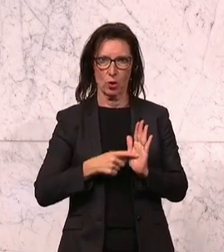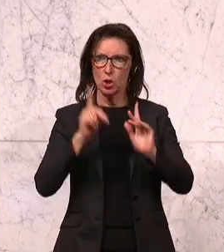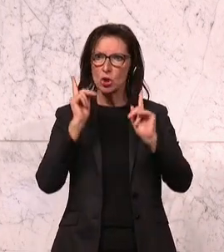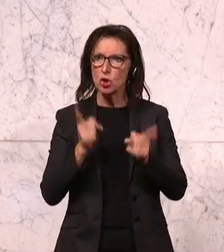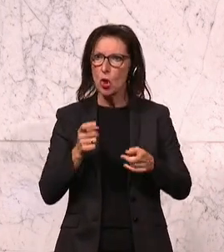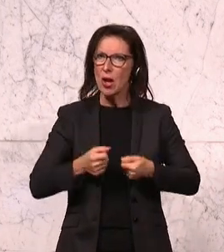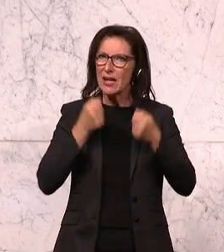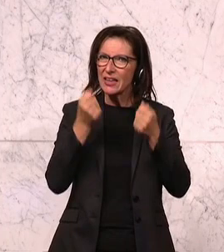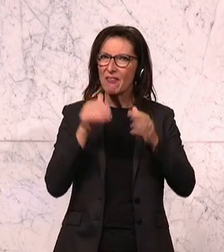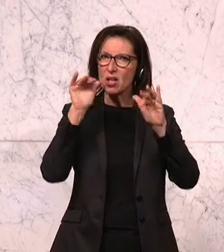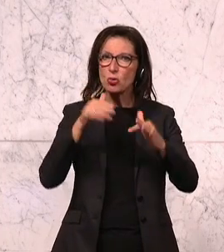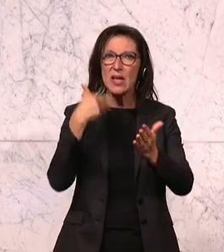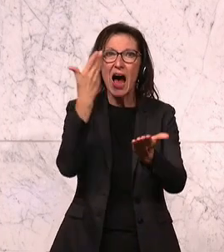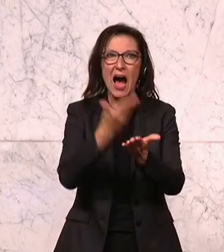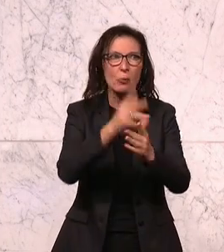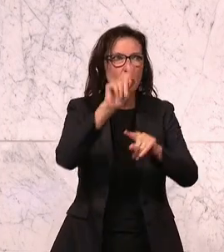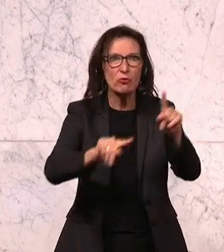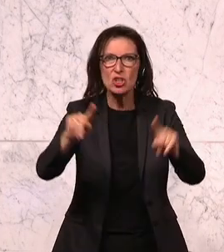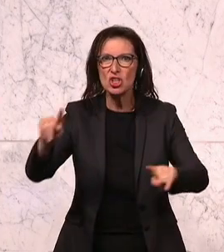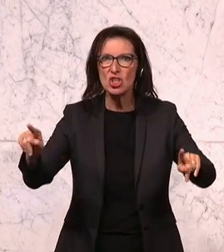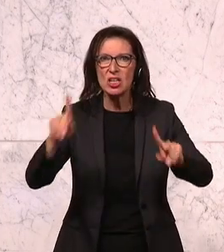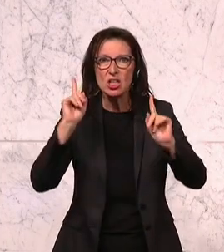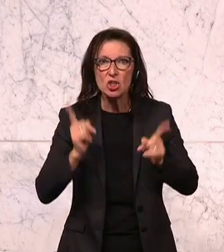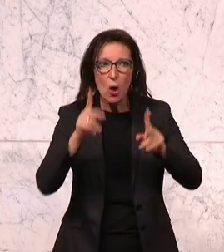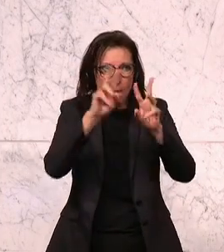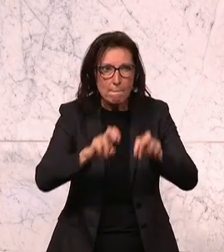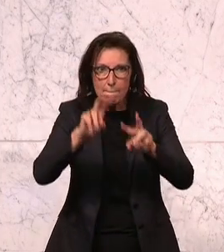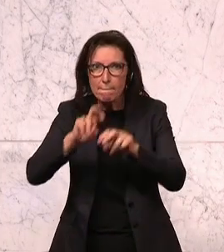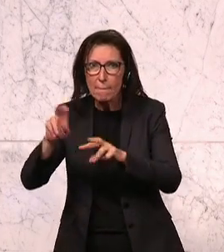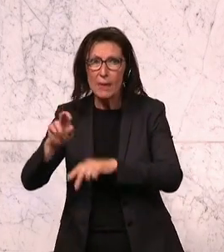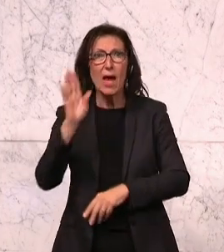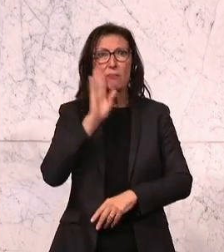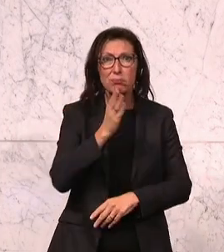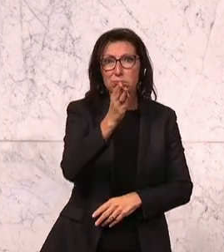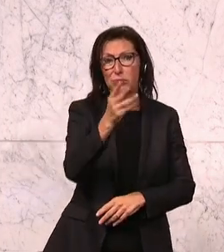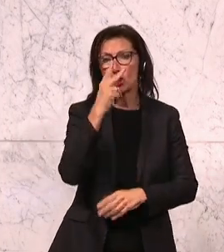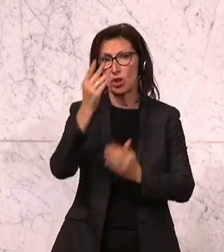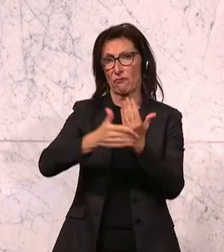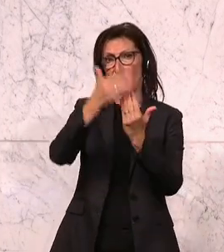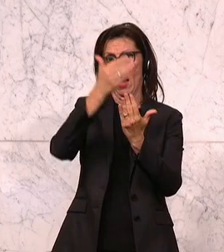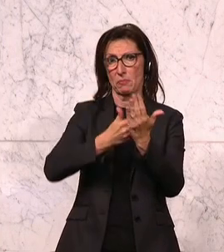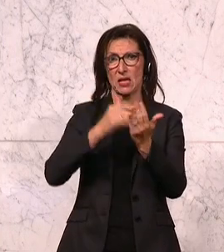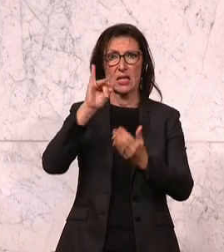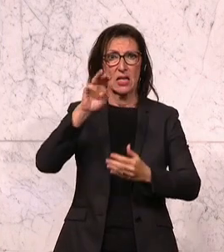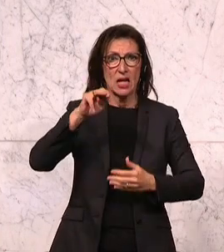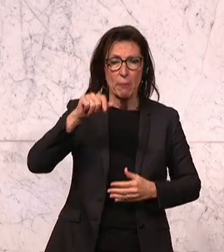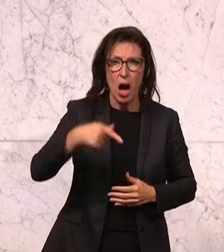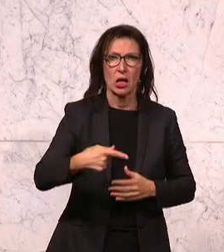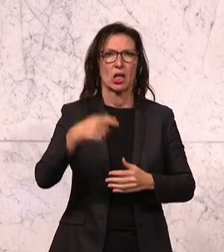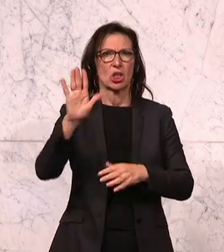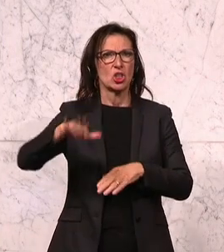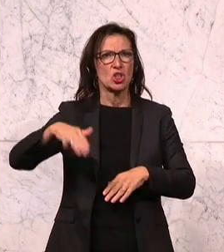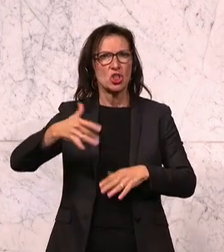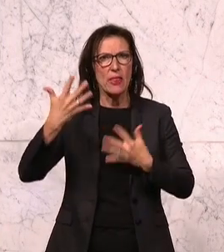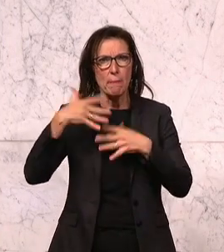Gewaltschutzangebote geben soll, dann bitte schauen Sie sich doch noch einmal die Webseiten an. Webseite der E-Markt Gender Mainstreaming, hier ein